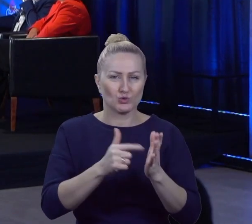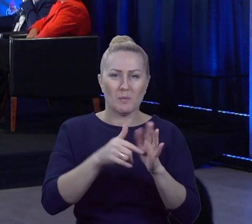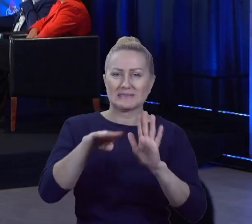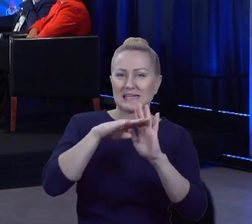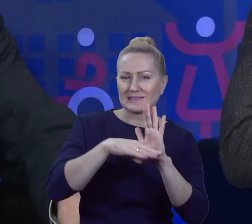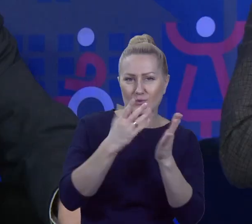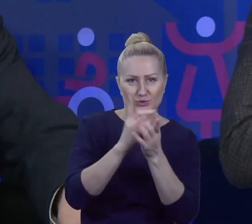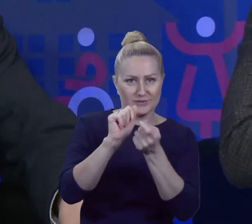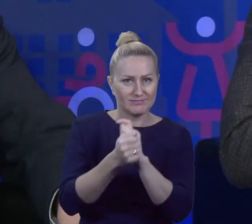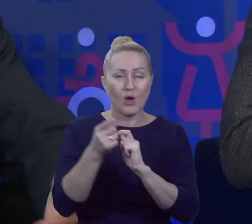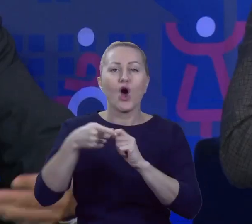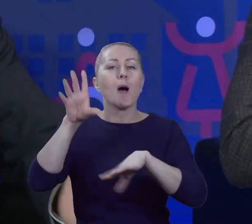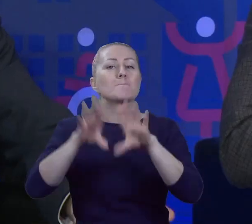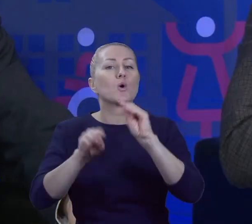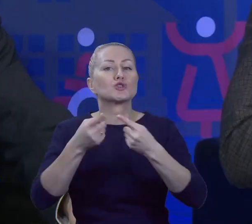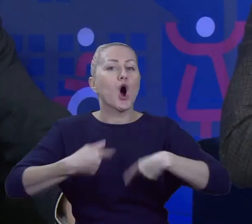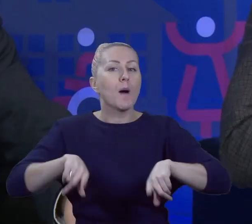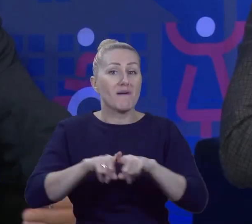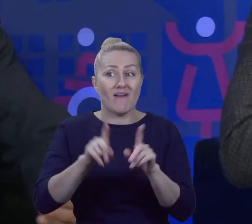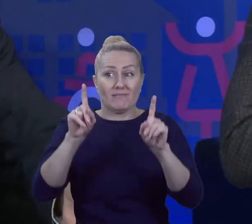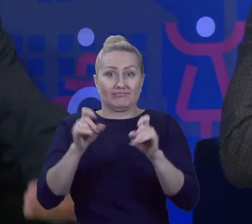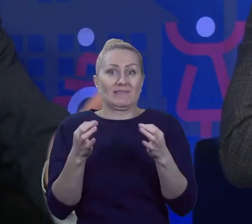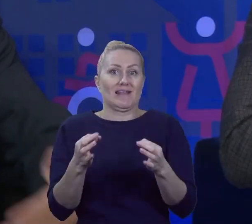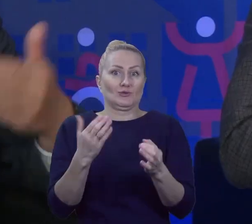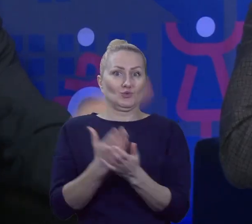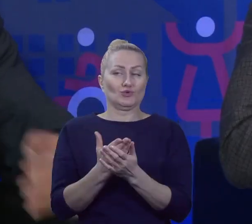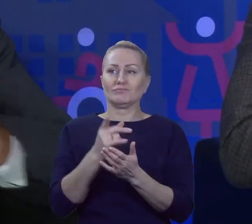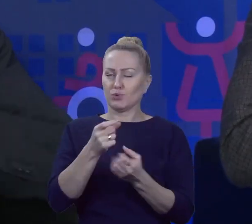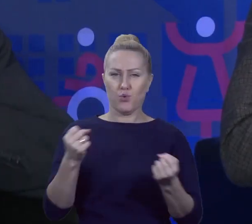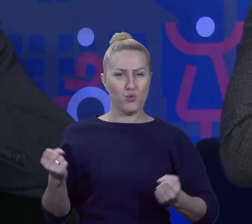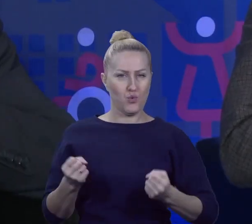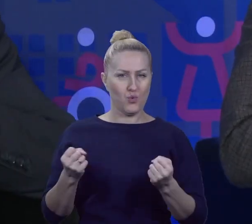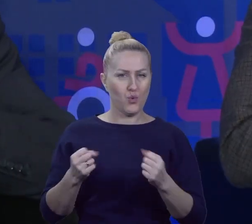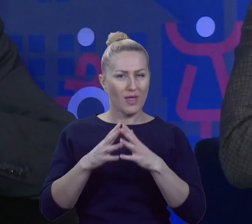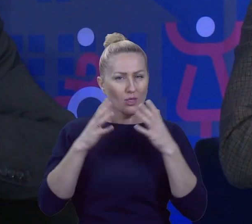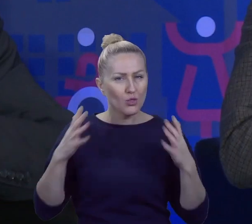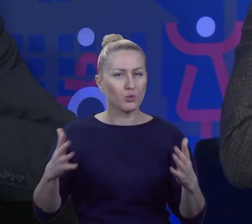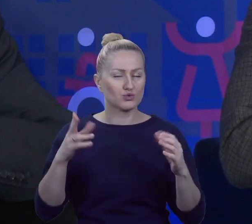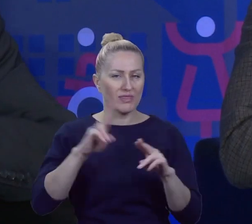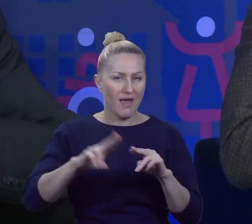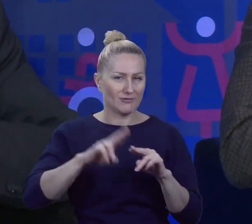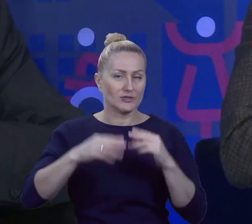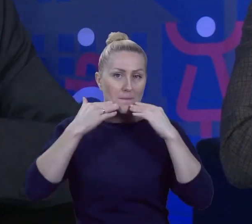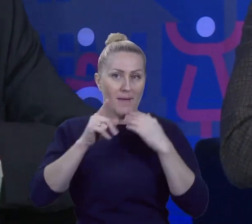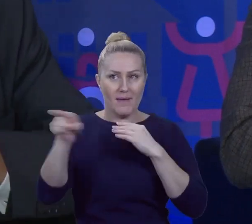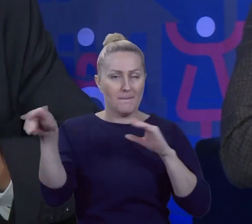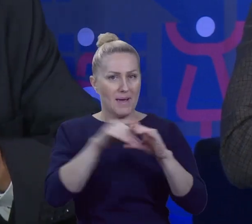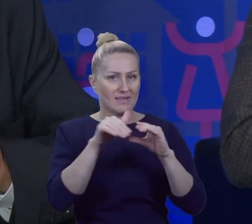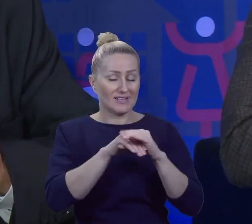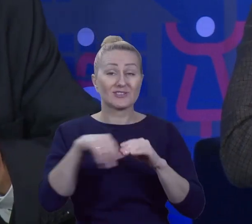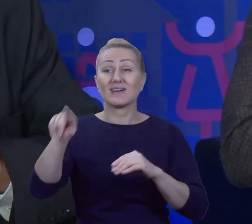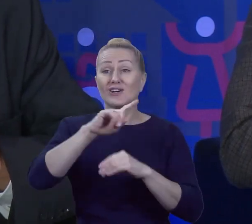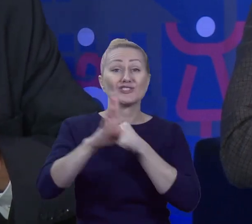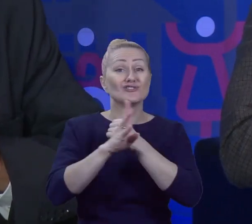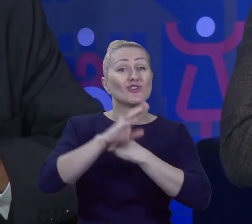Budżety obywatelskie weszły, tak? To bardzo, bardzo mocny, bardzo duży instrument takiej partycypacji. U nas po 90 tysięcy ludzi